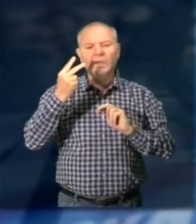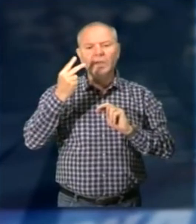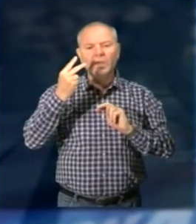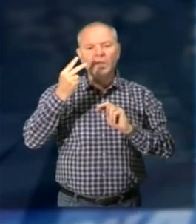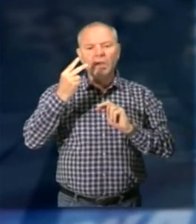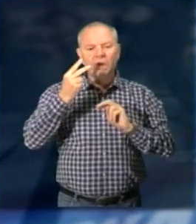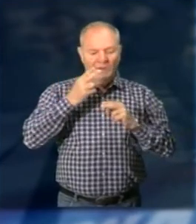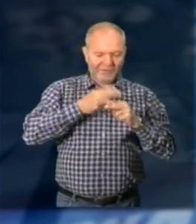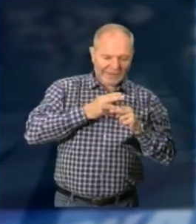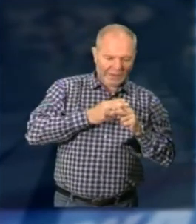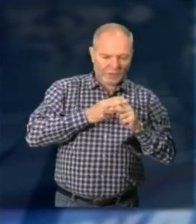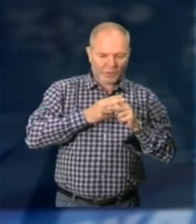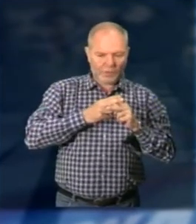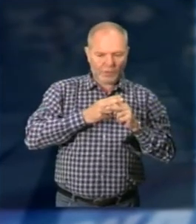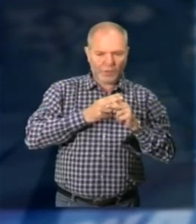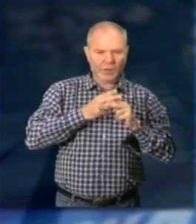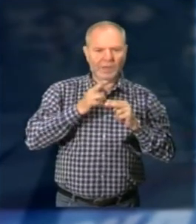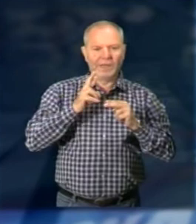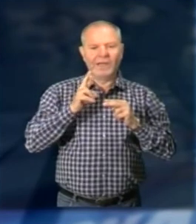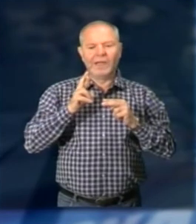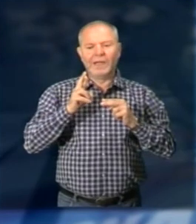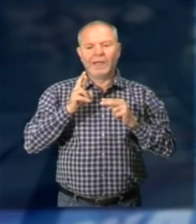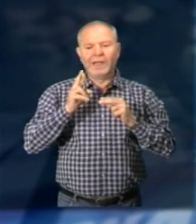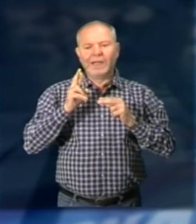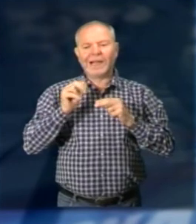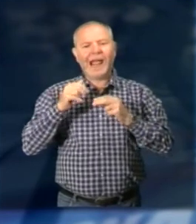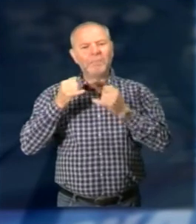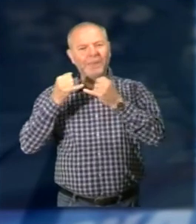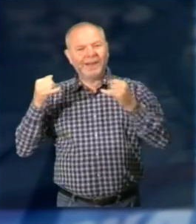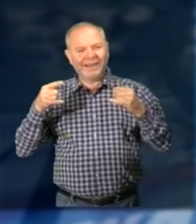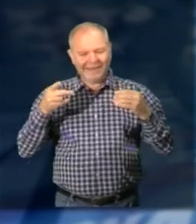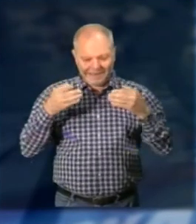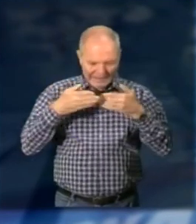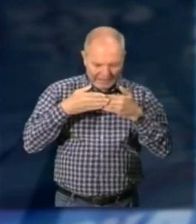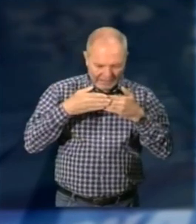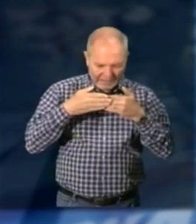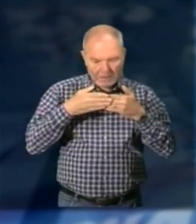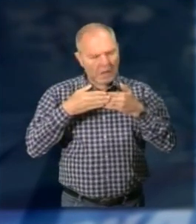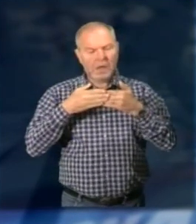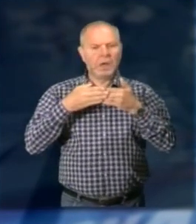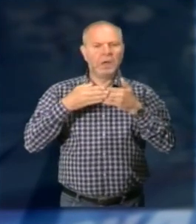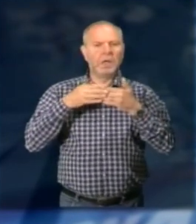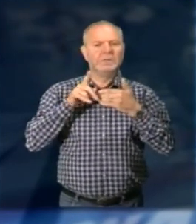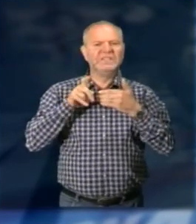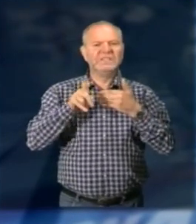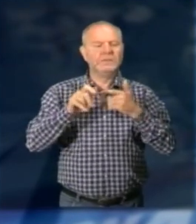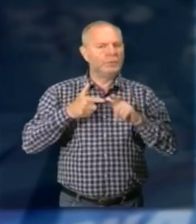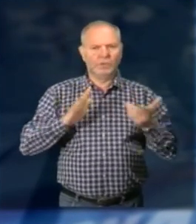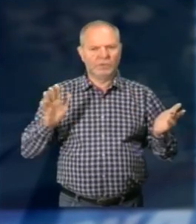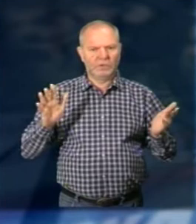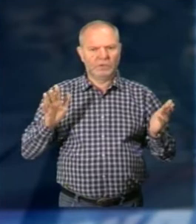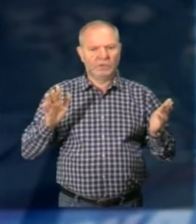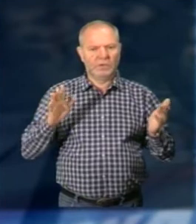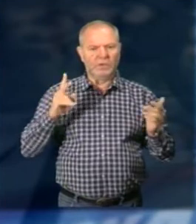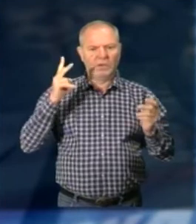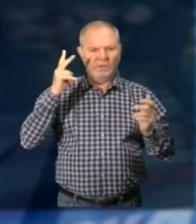rame e il ferro non ci sono problemi di corrosione E ho fatto una proposta alla European Copper